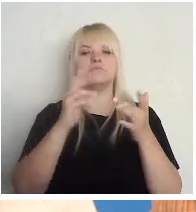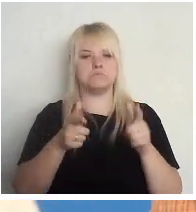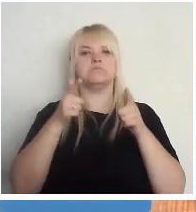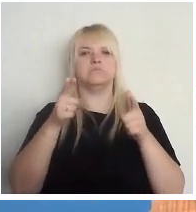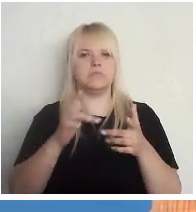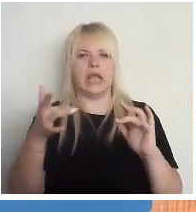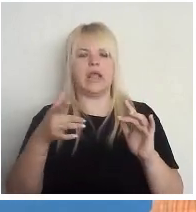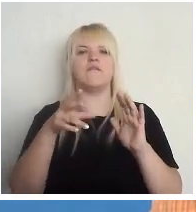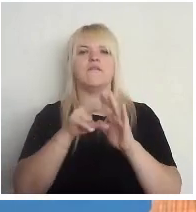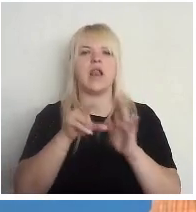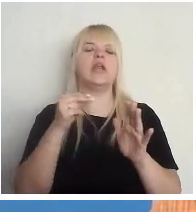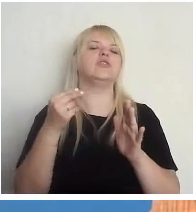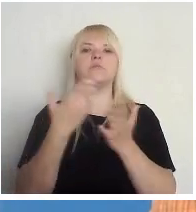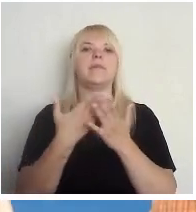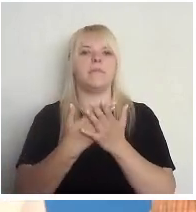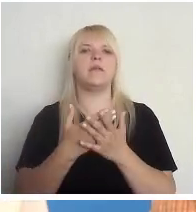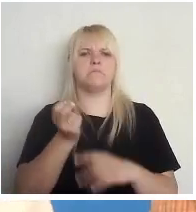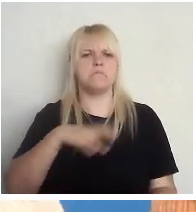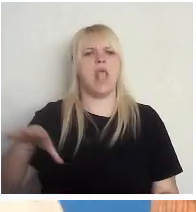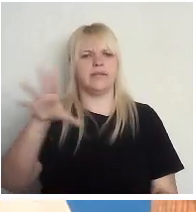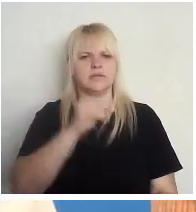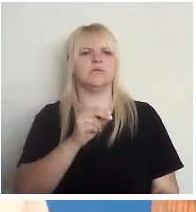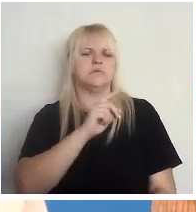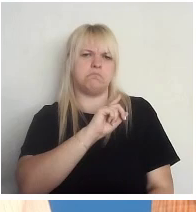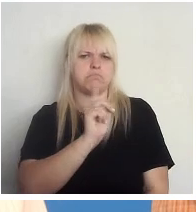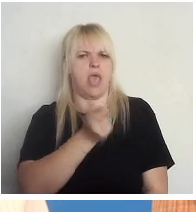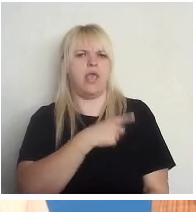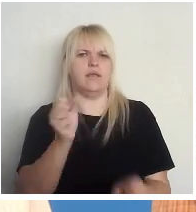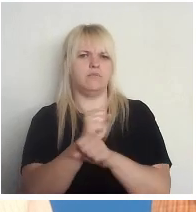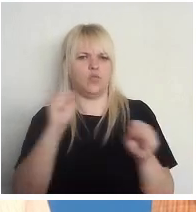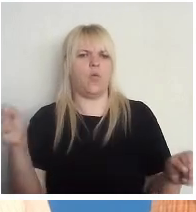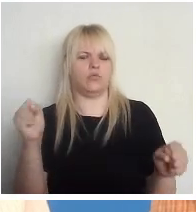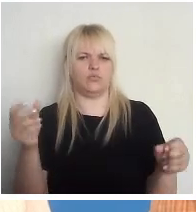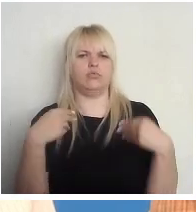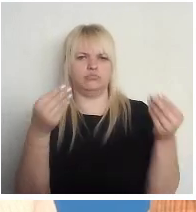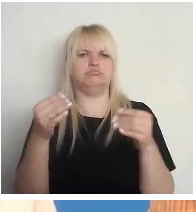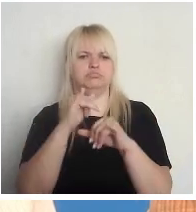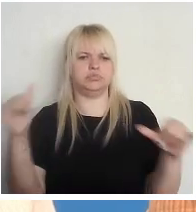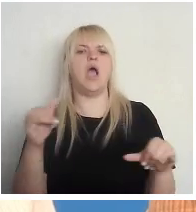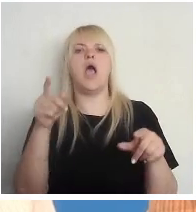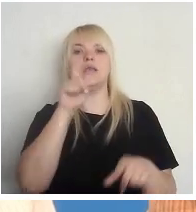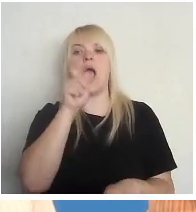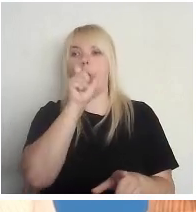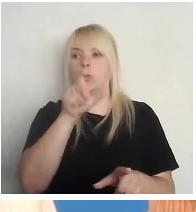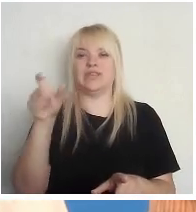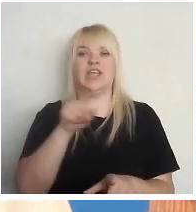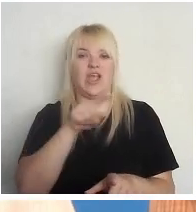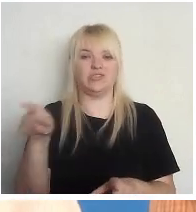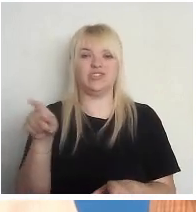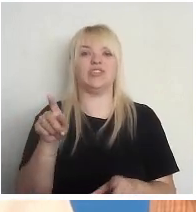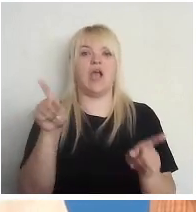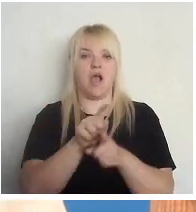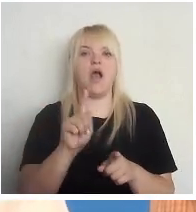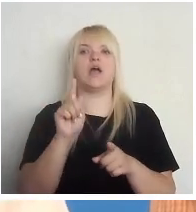ja mēs spējam nodrošināt viņas, tātad jaunieši, kas arī dosies